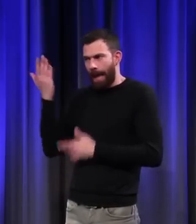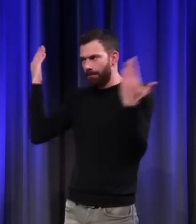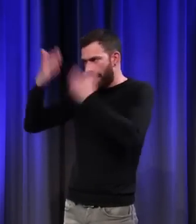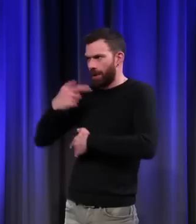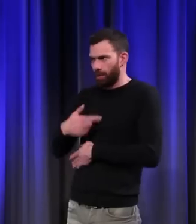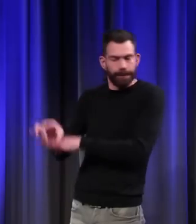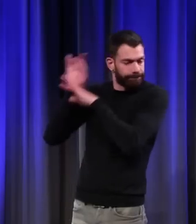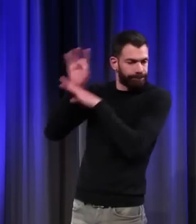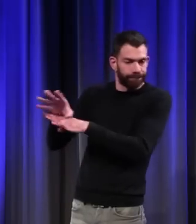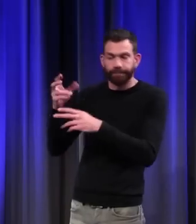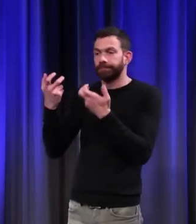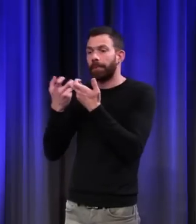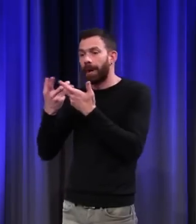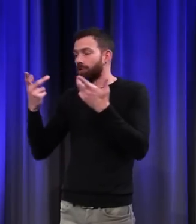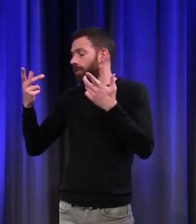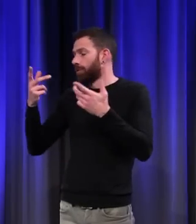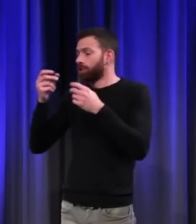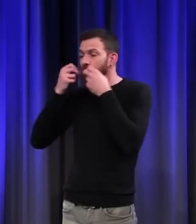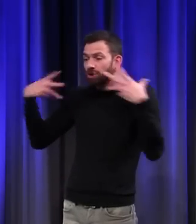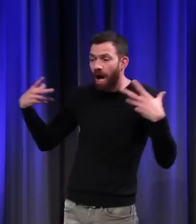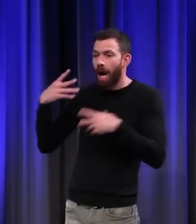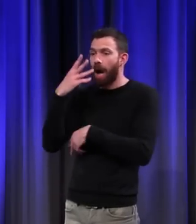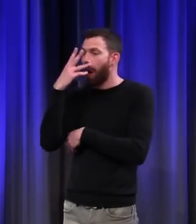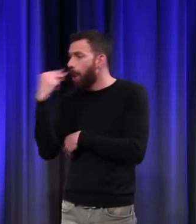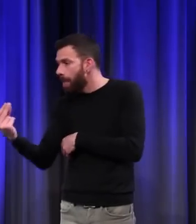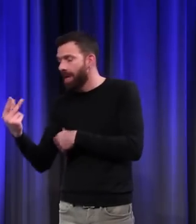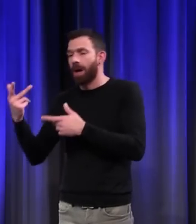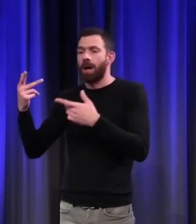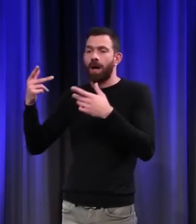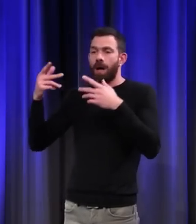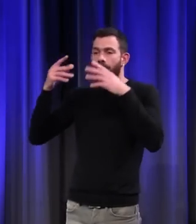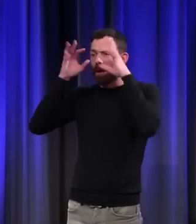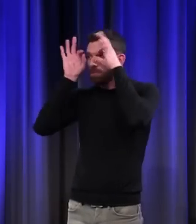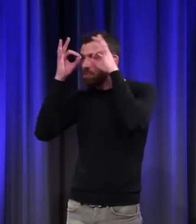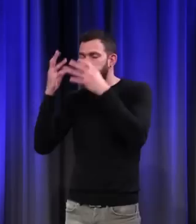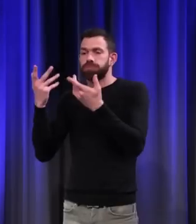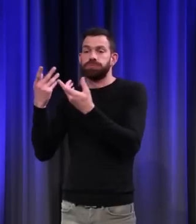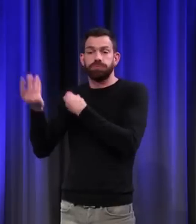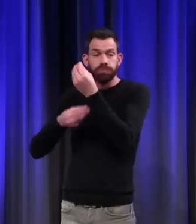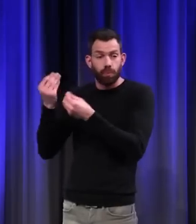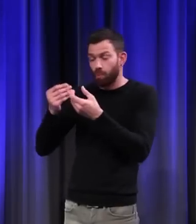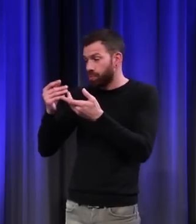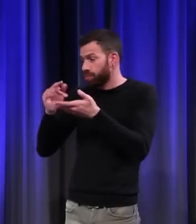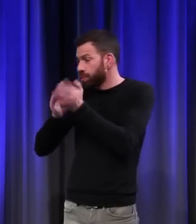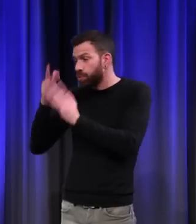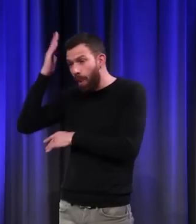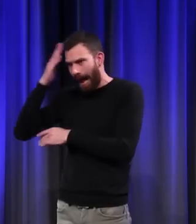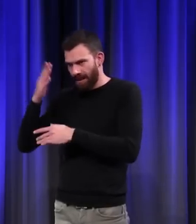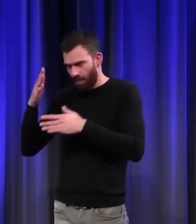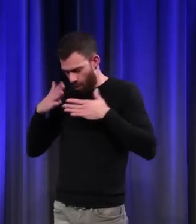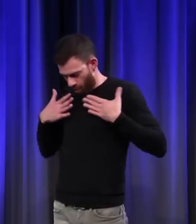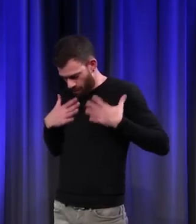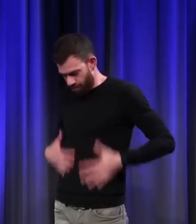chouette, le renard, ce sont créatures du diable. Ou tous ceux qui ont un pelage ou un plumage noir.